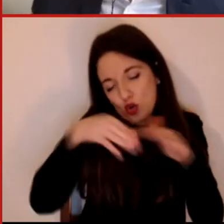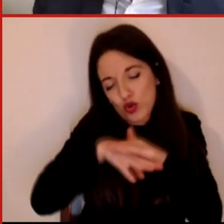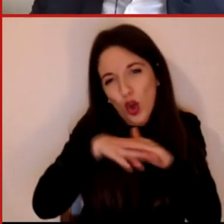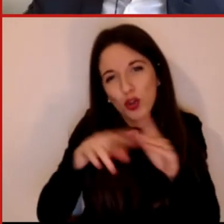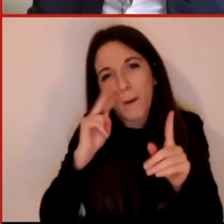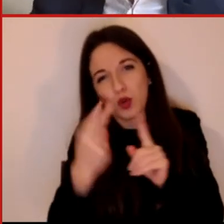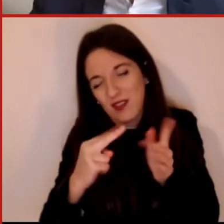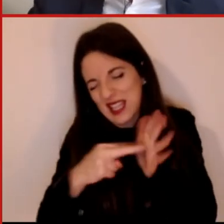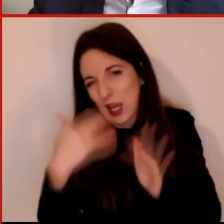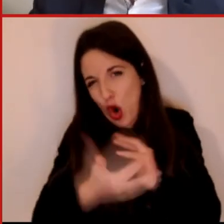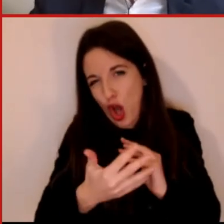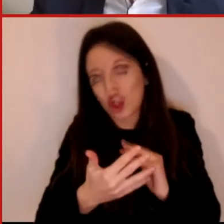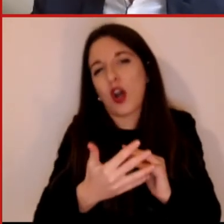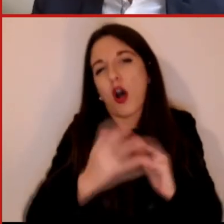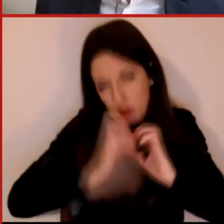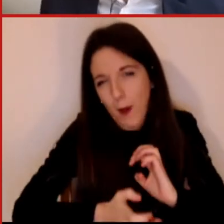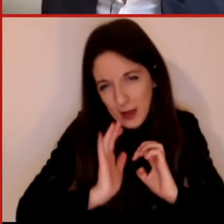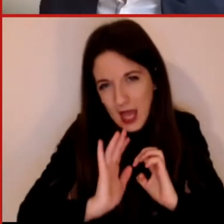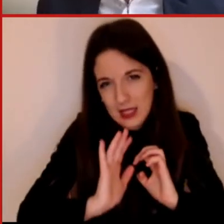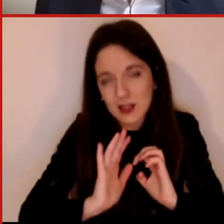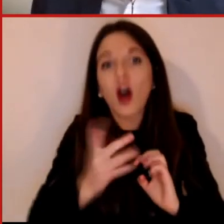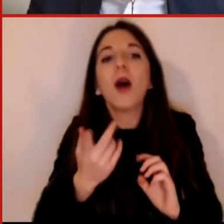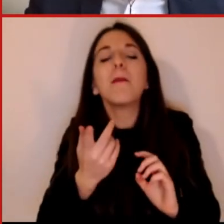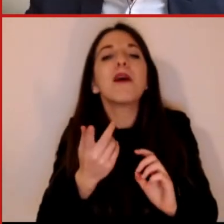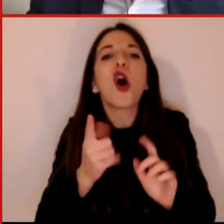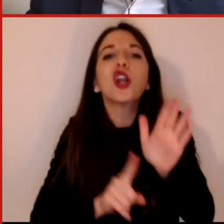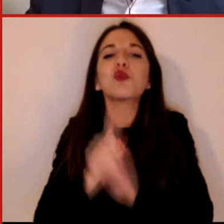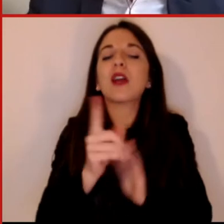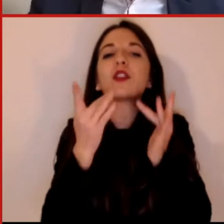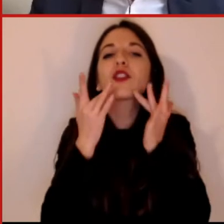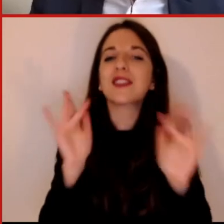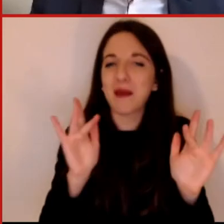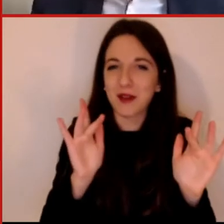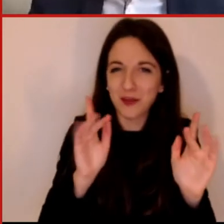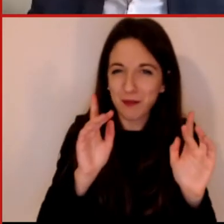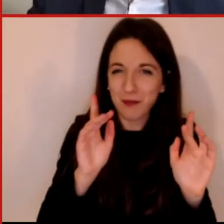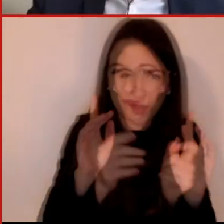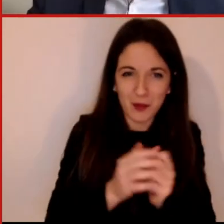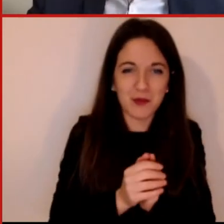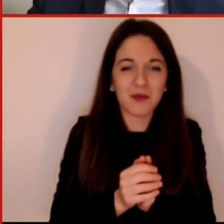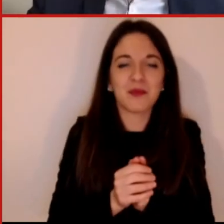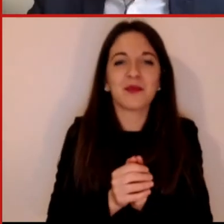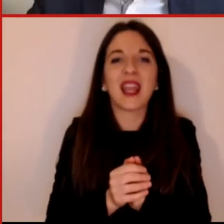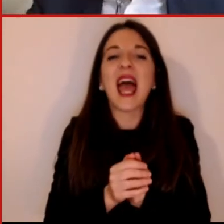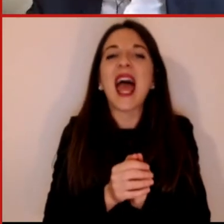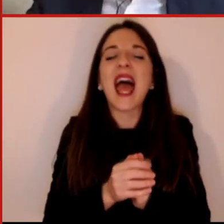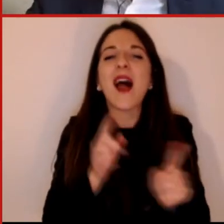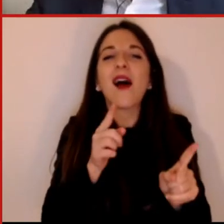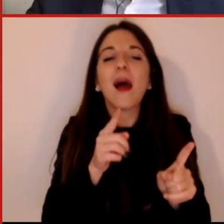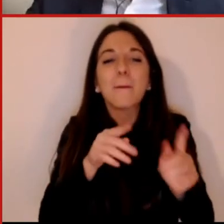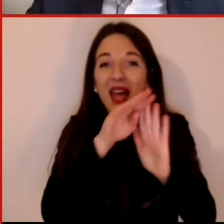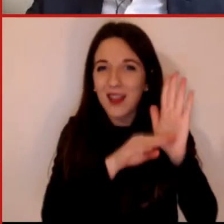tecnologico e metodologico è invece molto complesso. Questa piattaforma non fa altro che succhiare dal